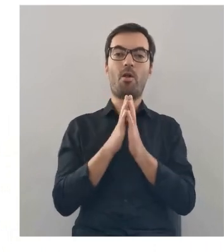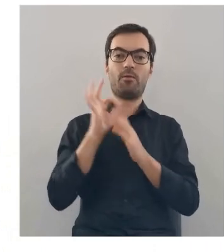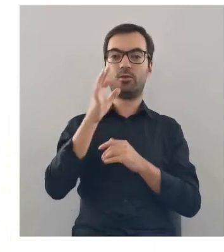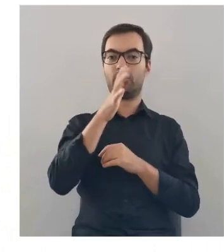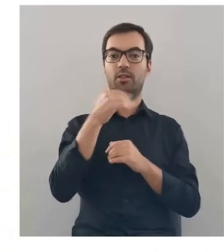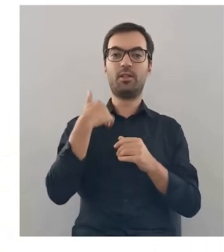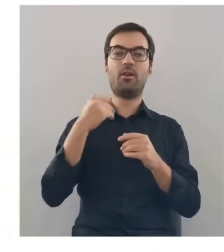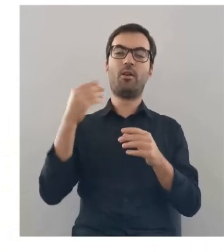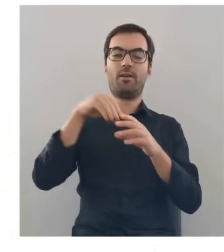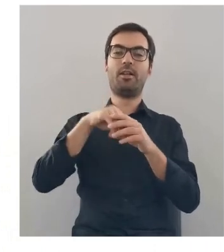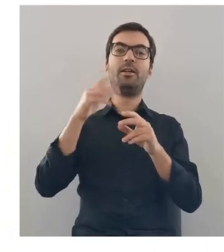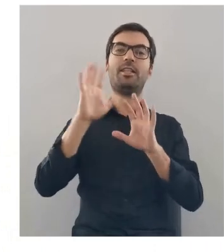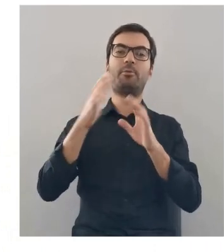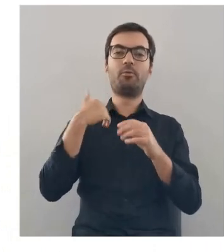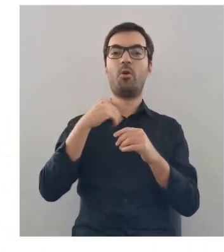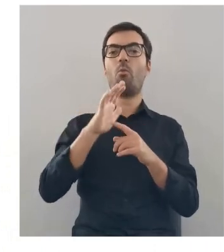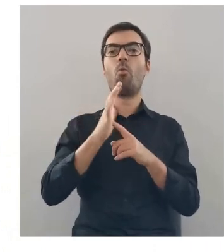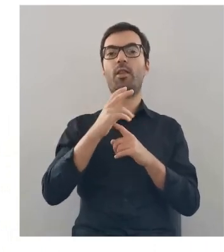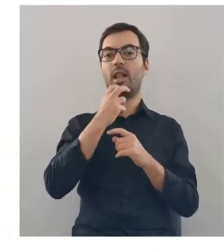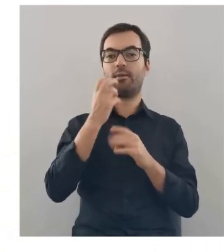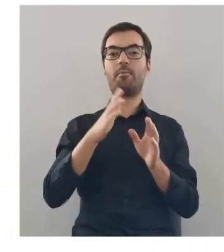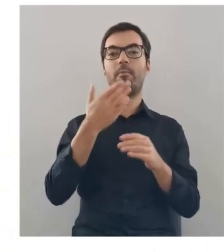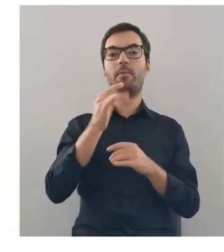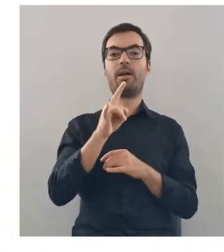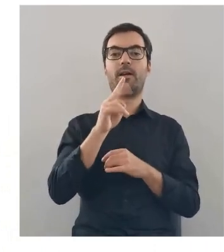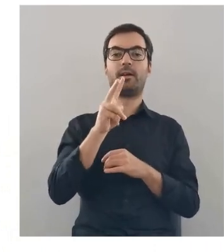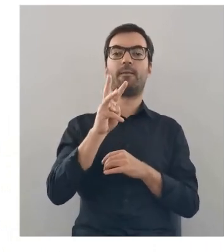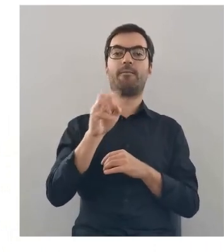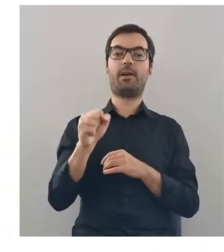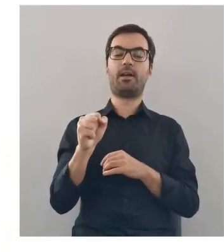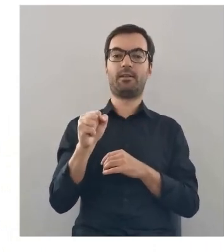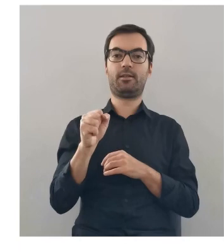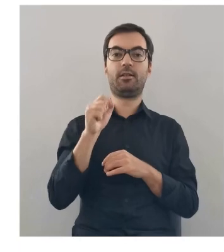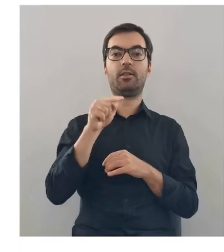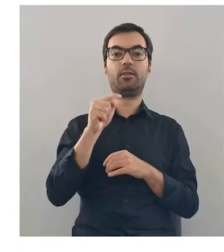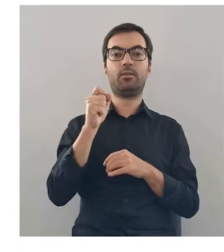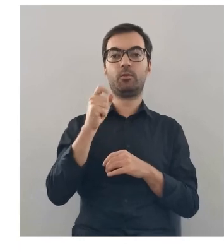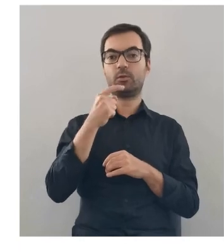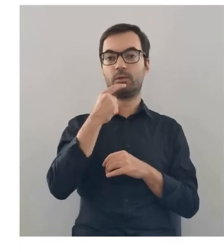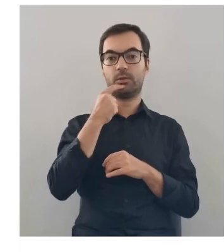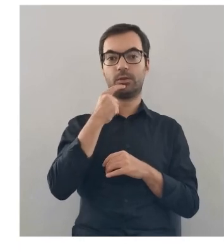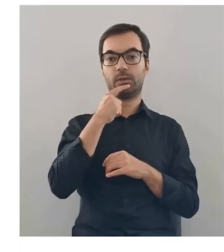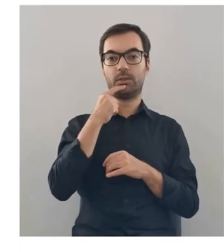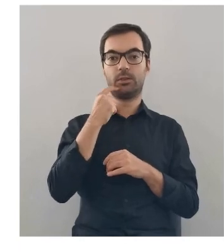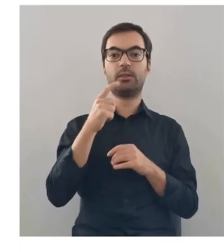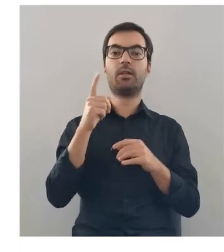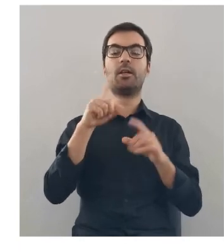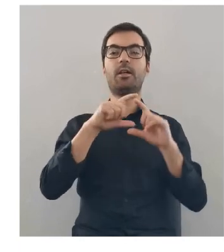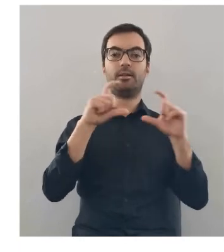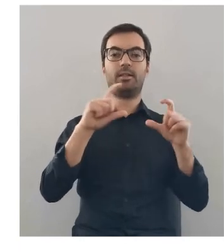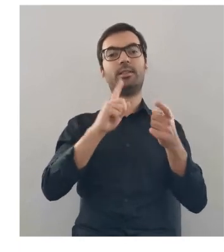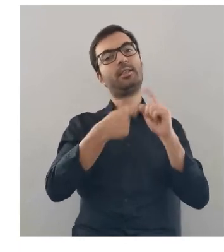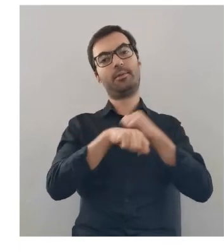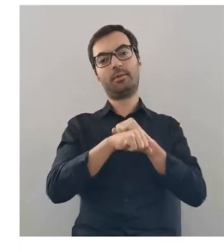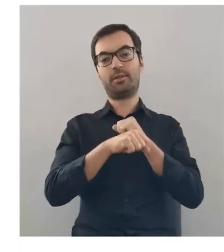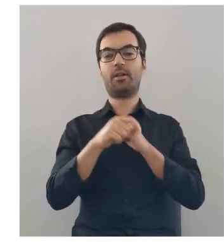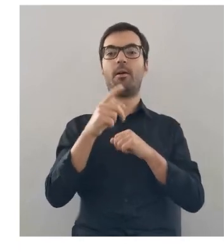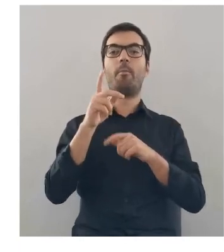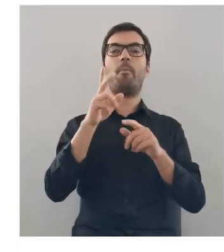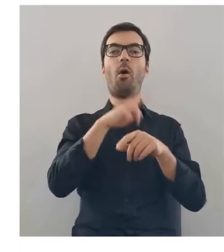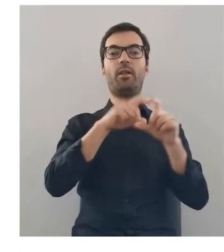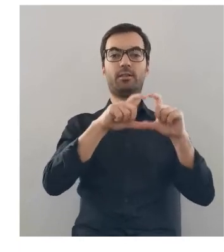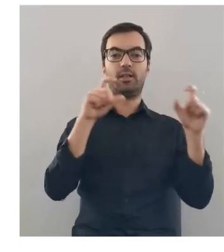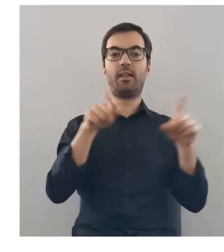przez pewien czas był młyn elektryczny. Została po nich mykwa, w której znalazł miejsce posterunek policji.